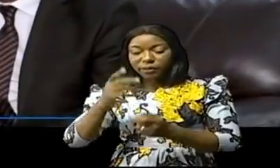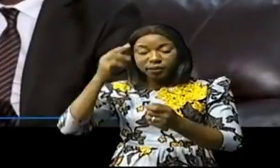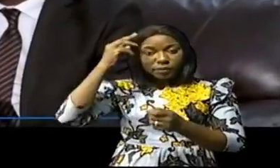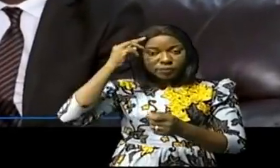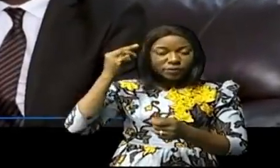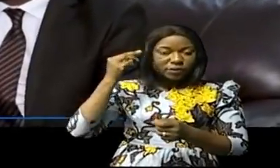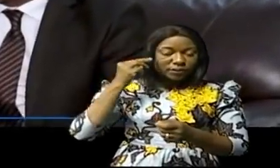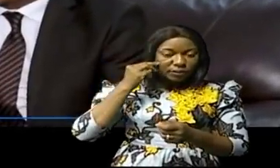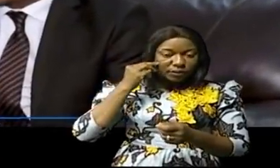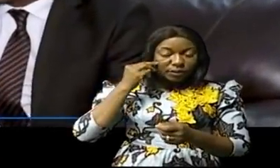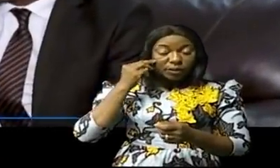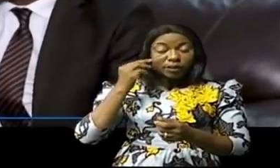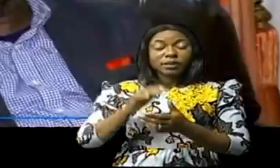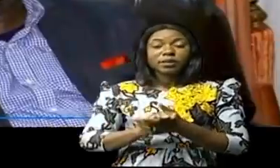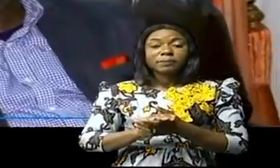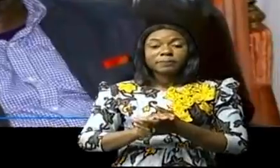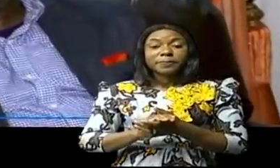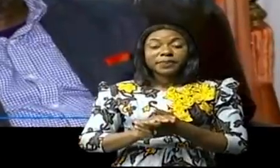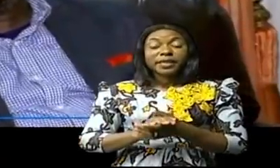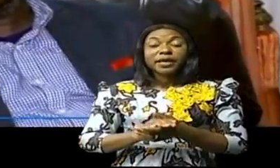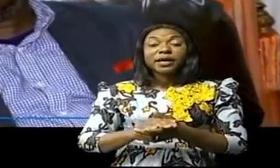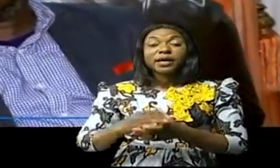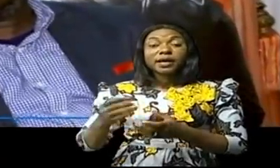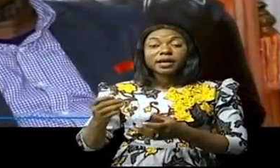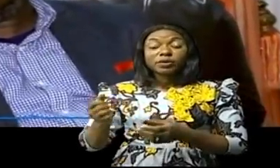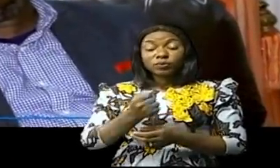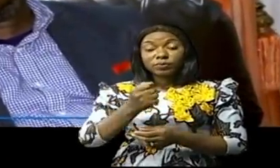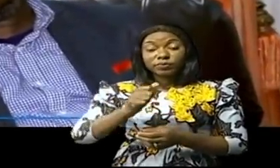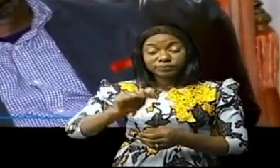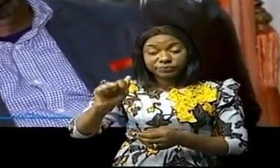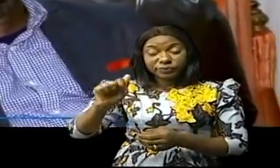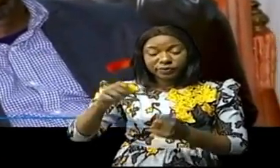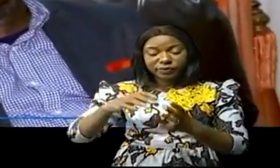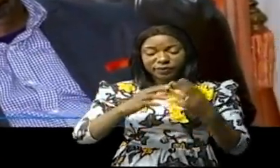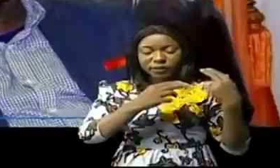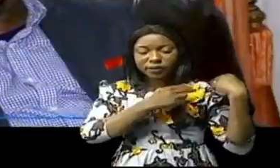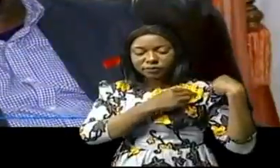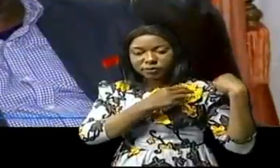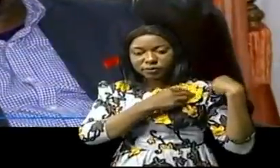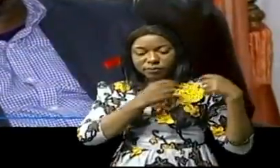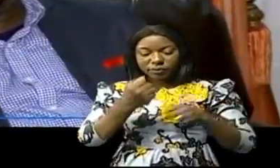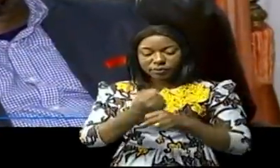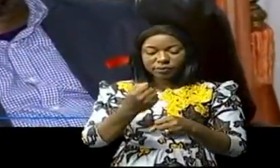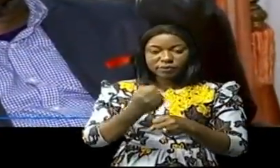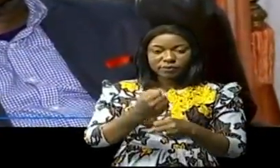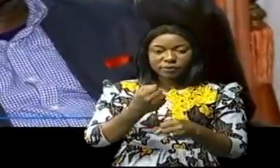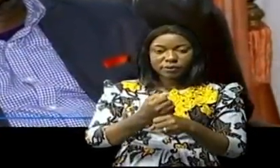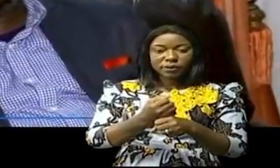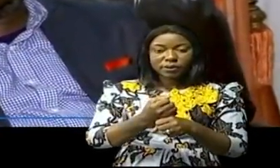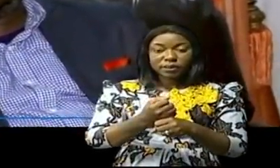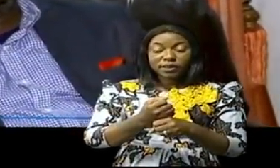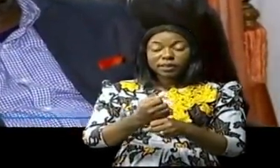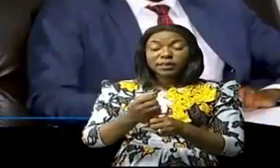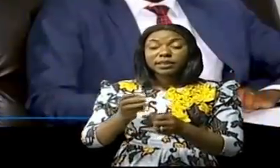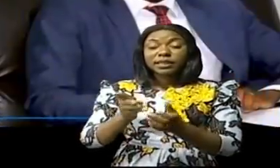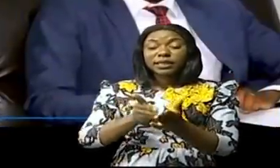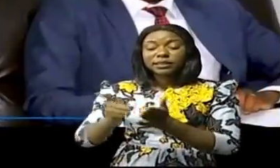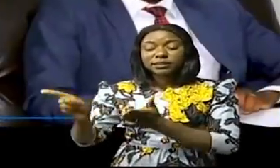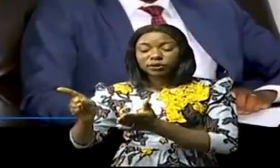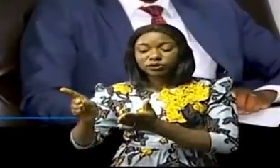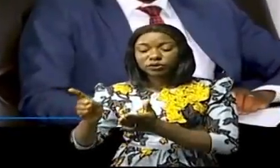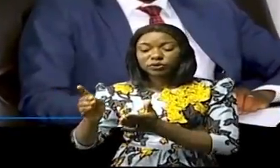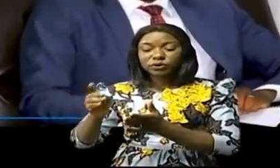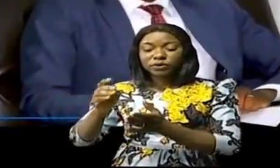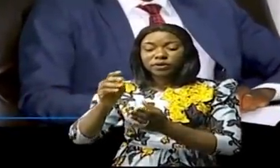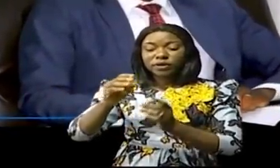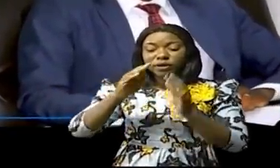Désiré Kasmir Kolonghele a pris l'encre avec le responsable chef de service de la direction pharmacie et de médicaments